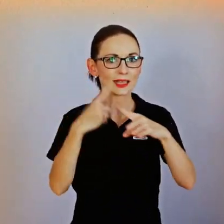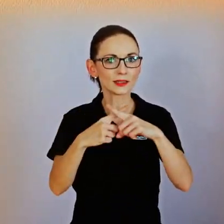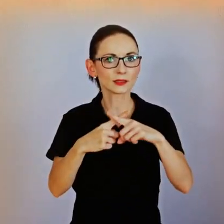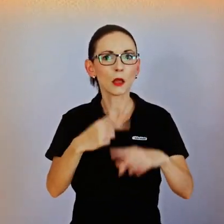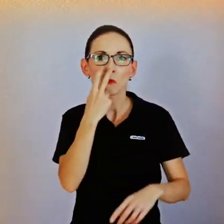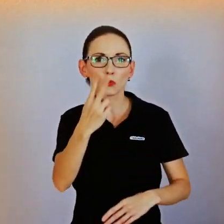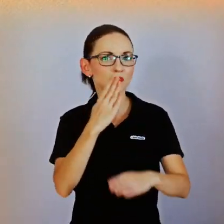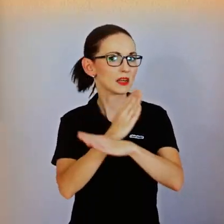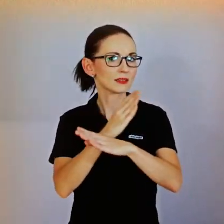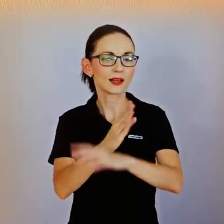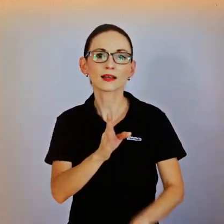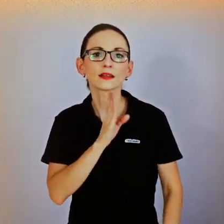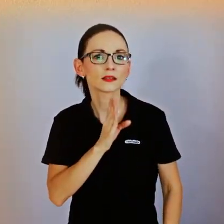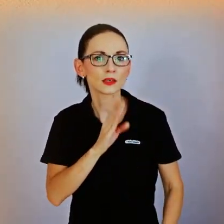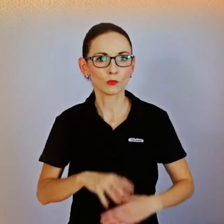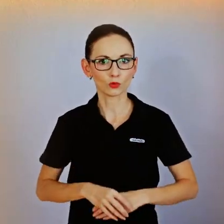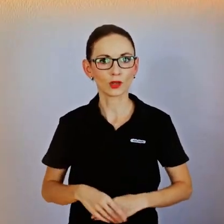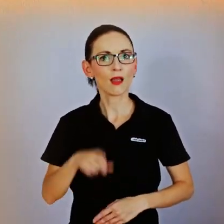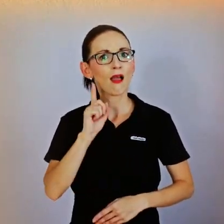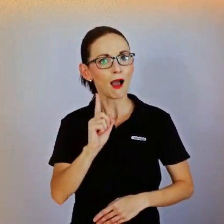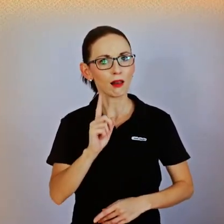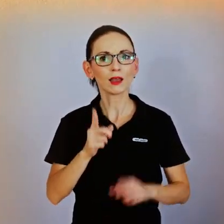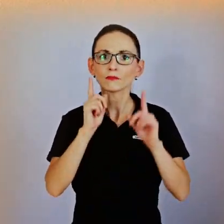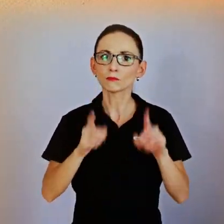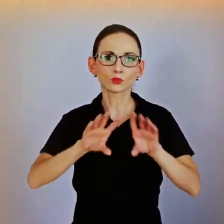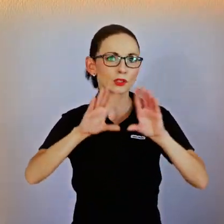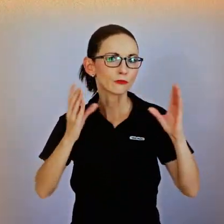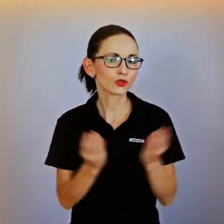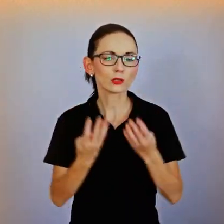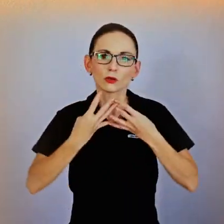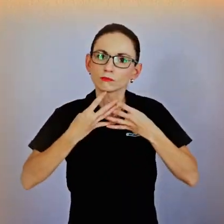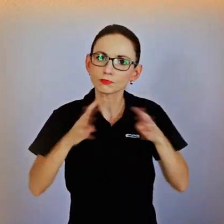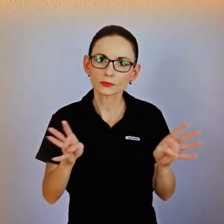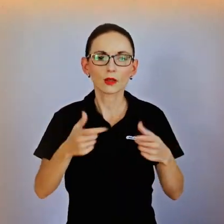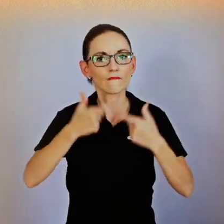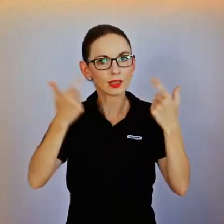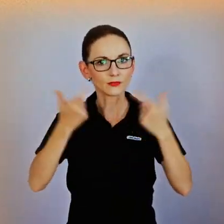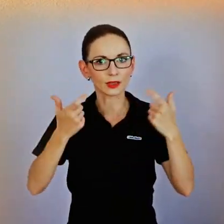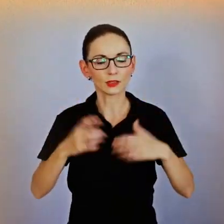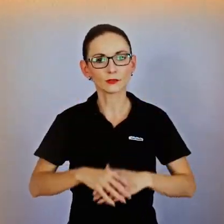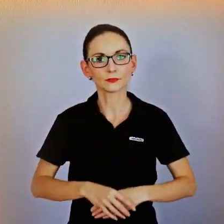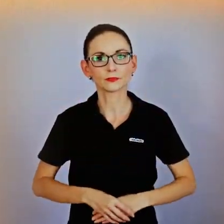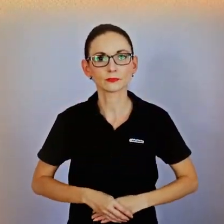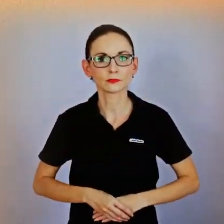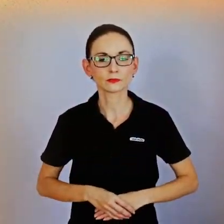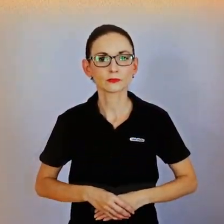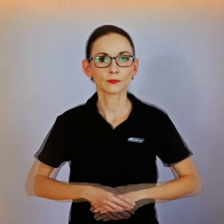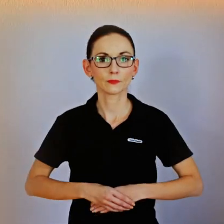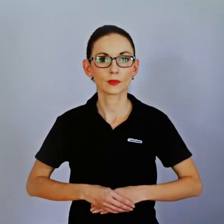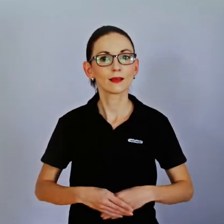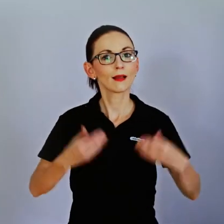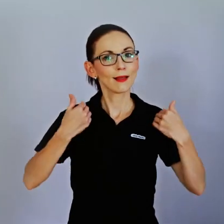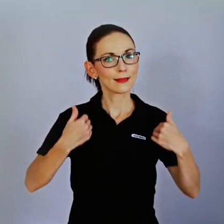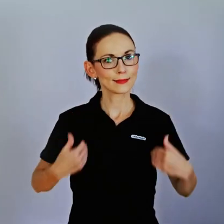filmy tam jakoby neukazují. Napodobňování pornografie může být rovnakou rizikou, ale i pro tělesních nevyhodněných.